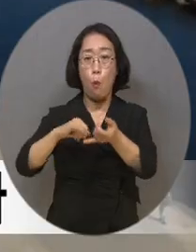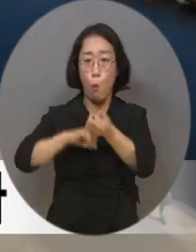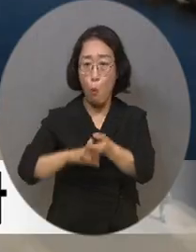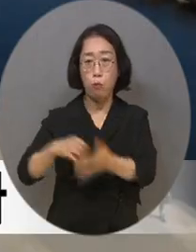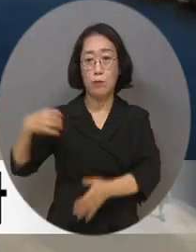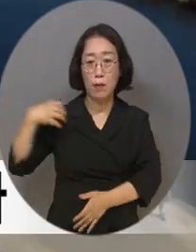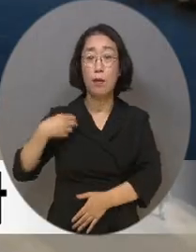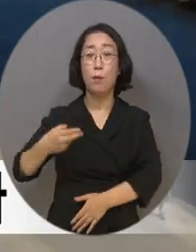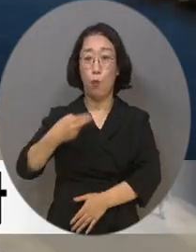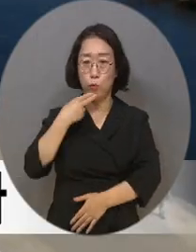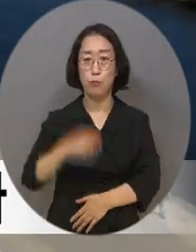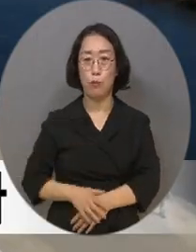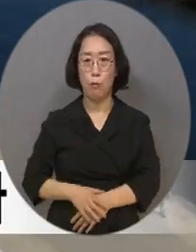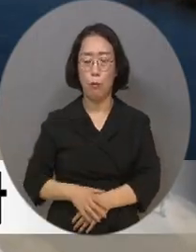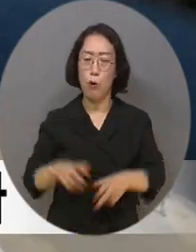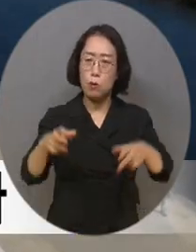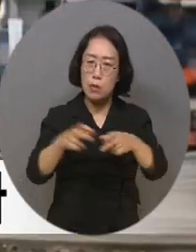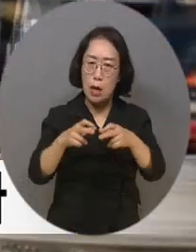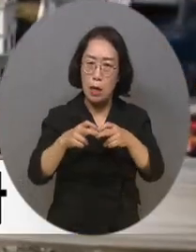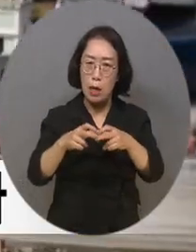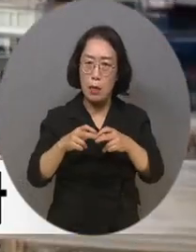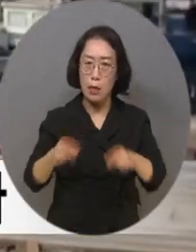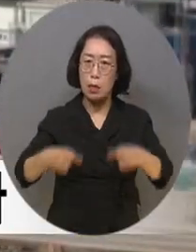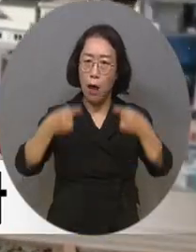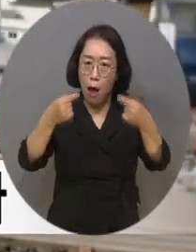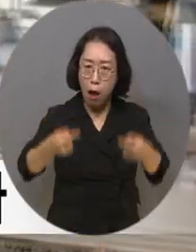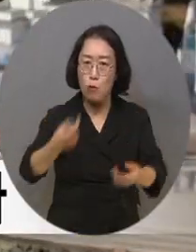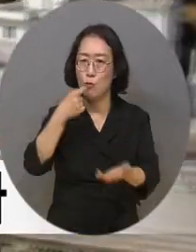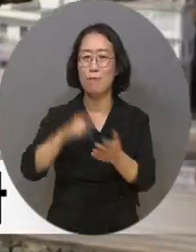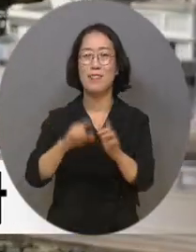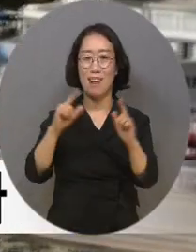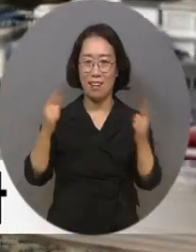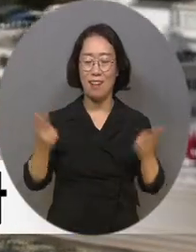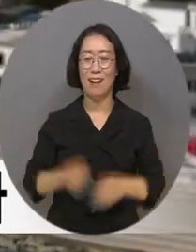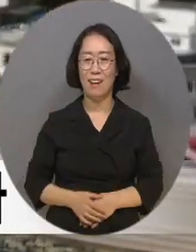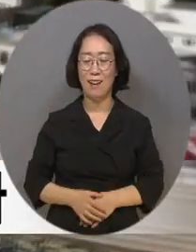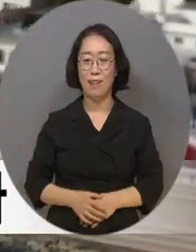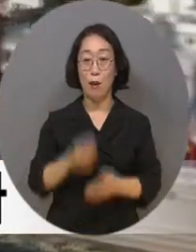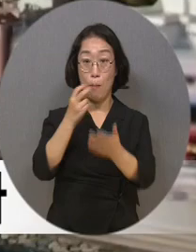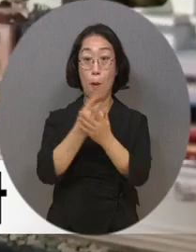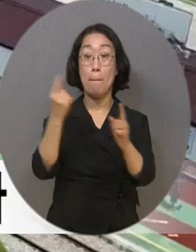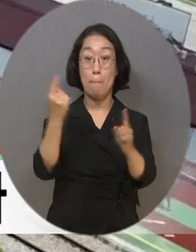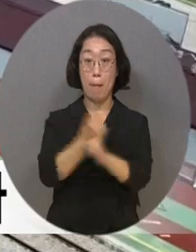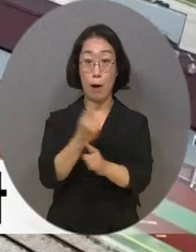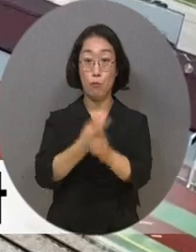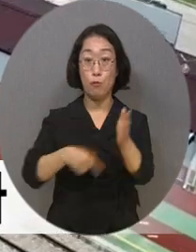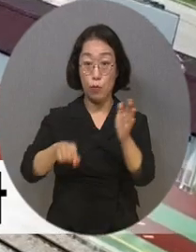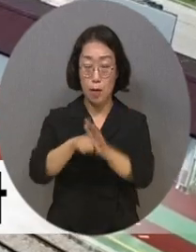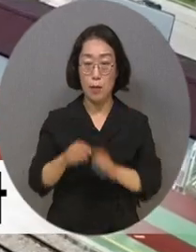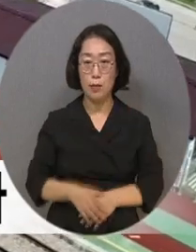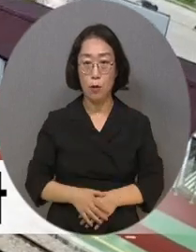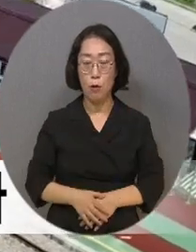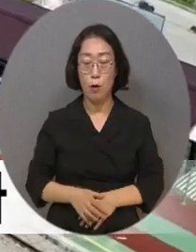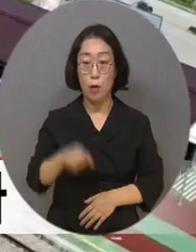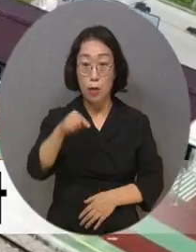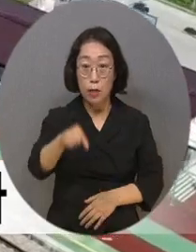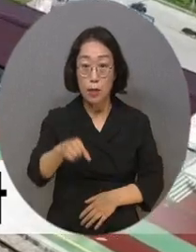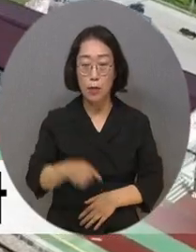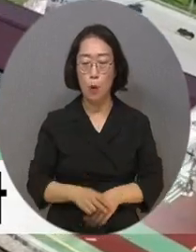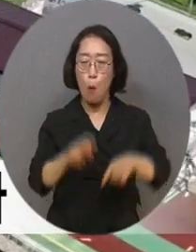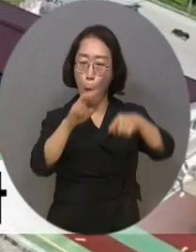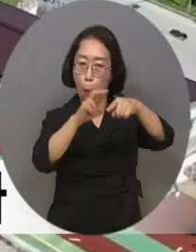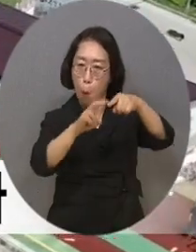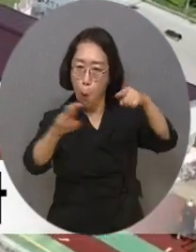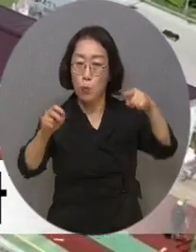교통약자의 이용이 불편하다는 지적이 있었습니다. 이를 개선고자 이동 편의시설 설치 대상에 궤도